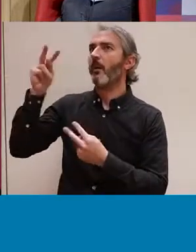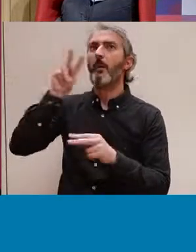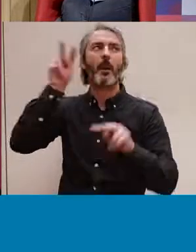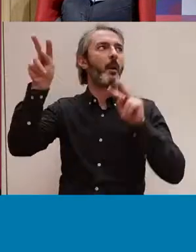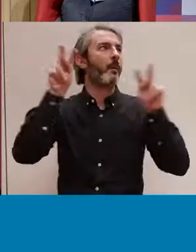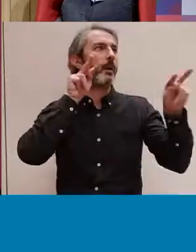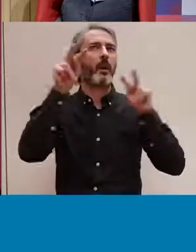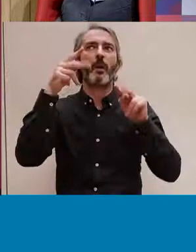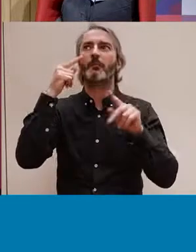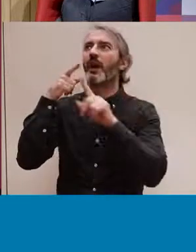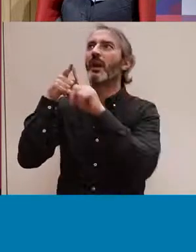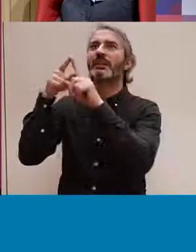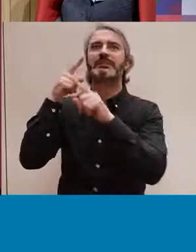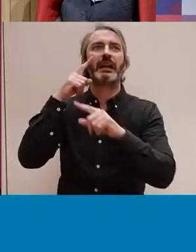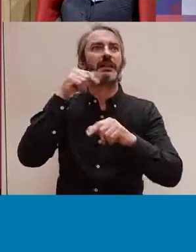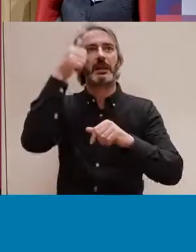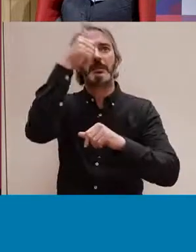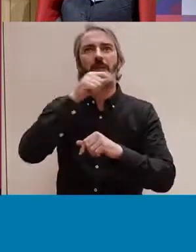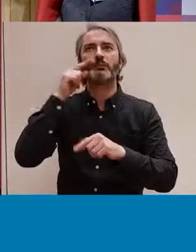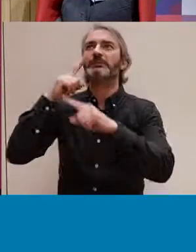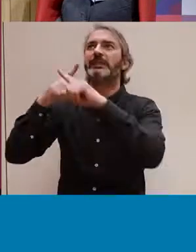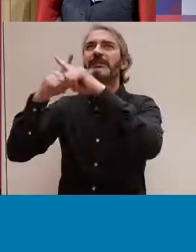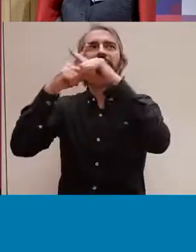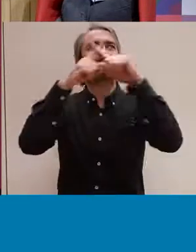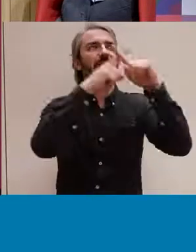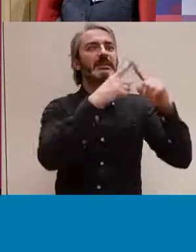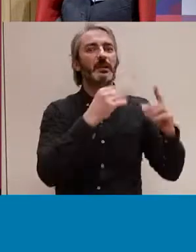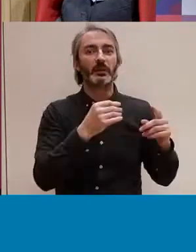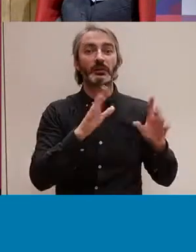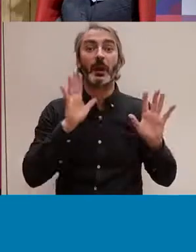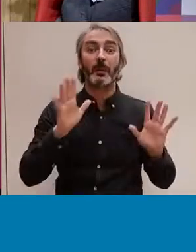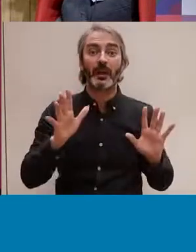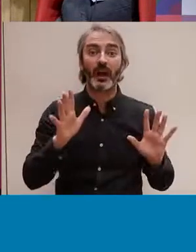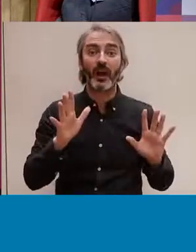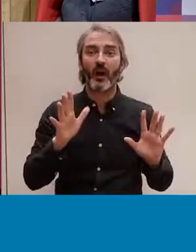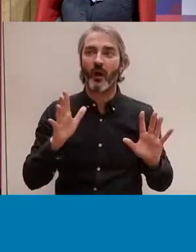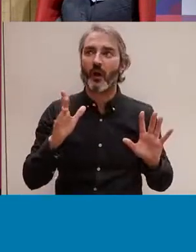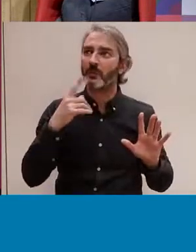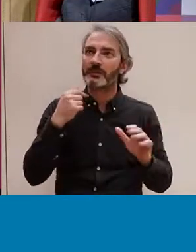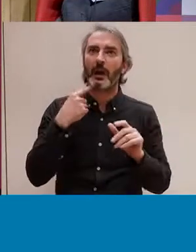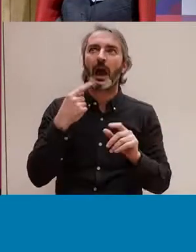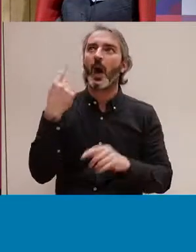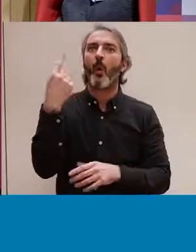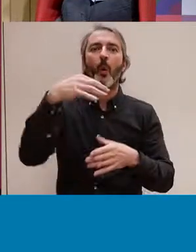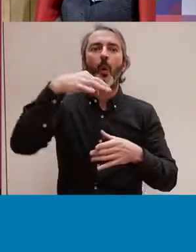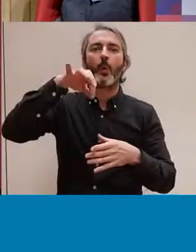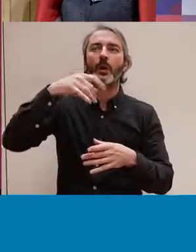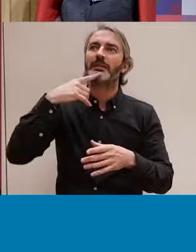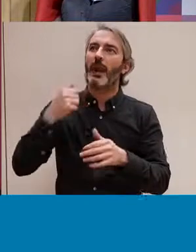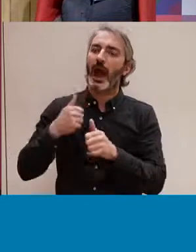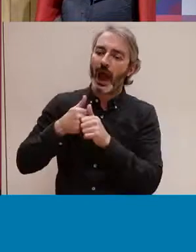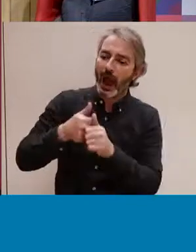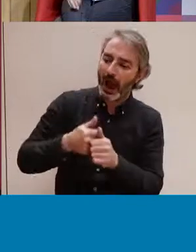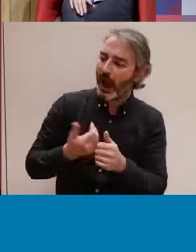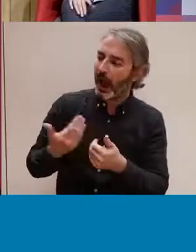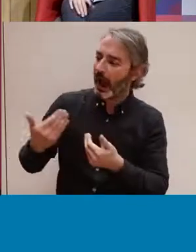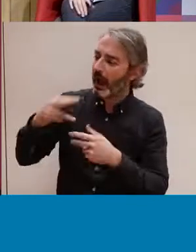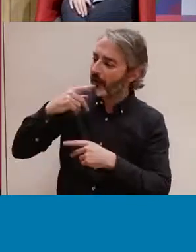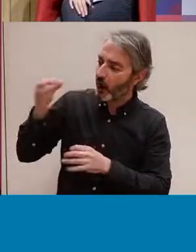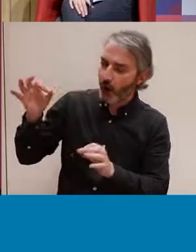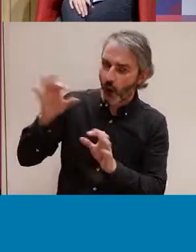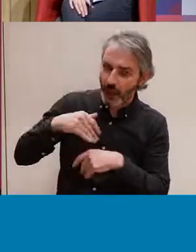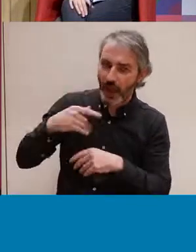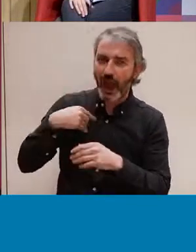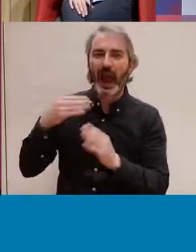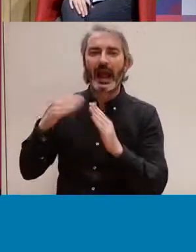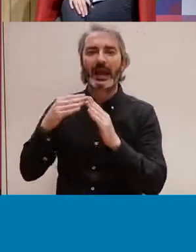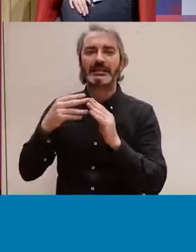referències molt sexualitzades però alhora no és una cosa que s'estigui acompanyant. Continua sent un tabú a casa, continua sent un tabú a l'escola